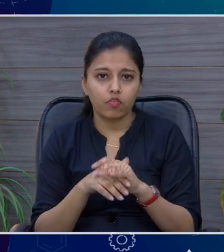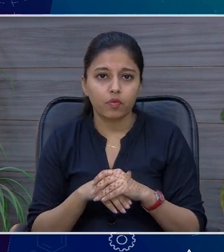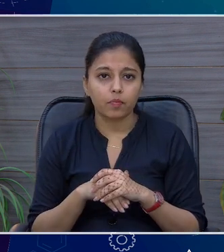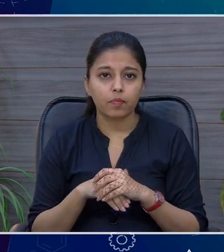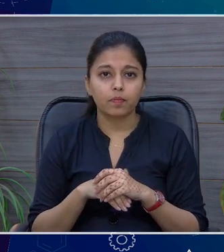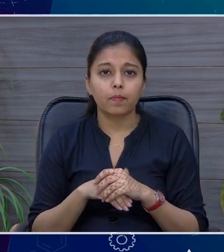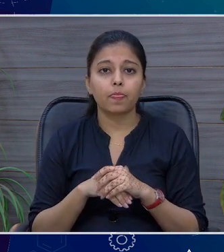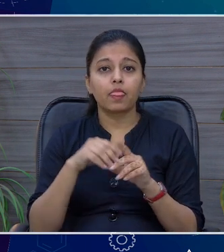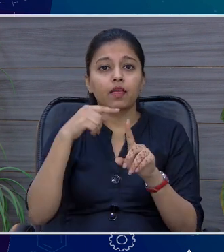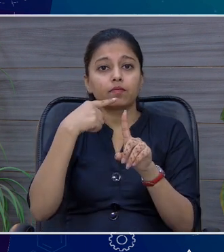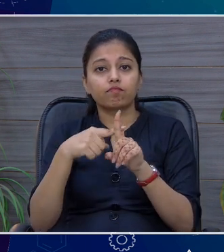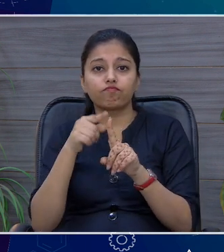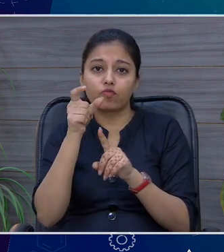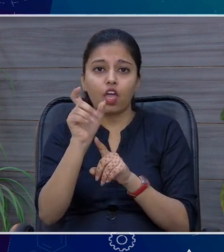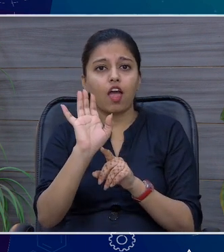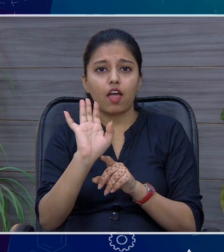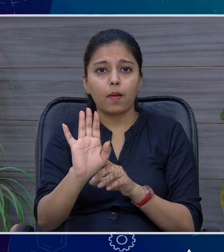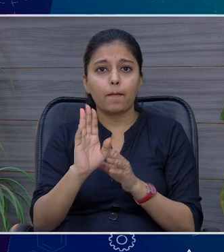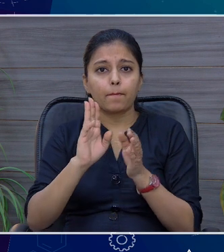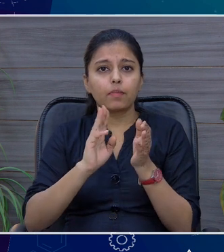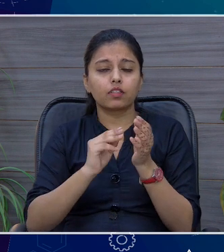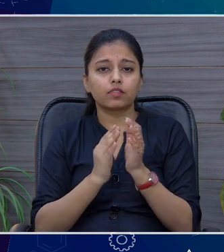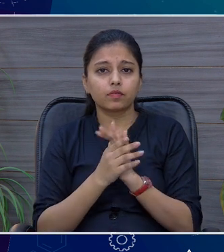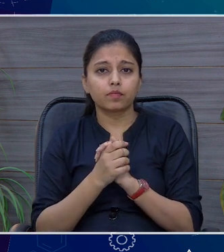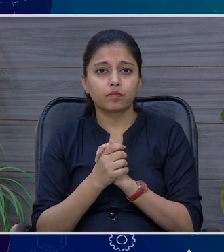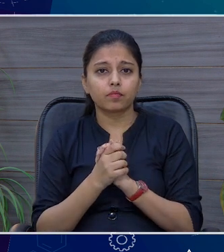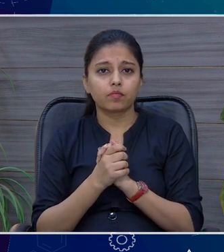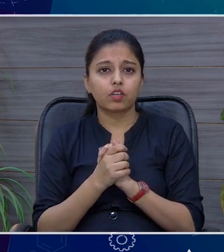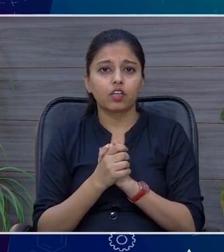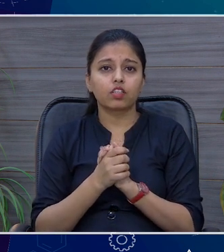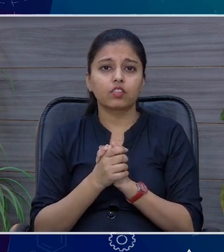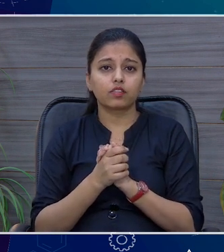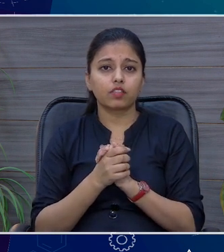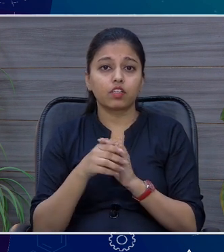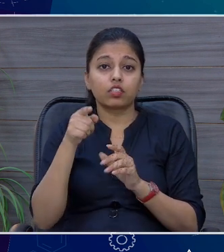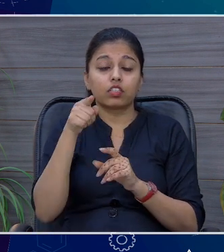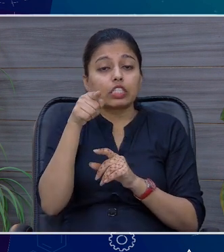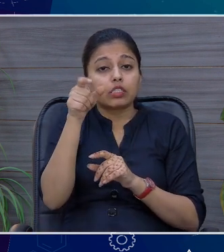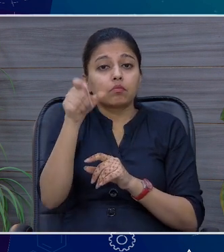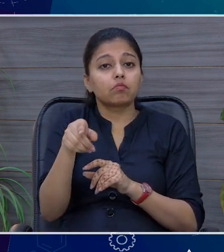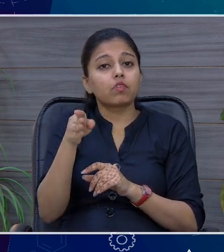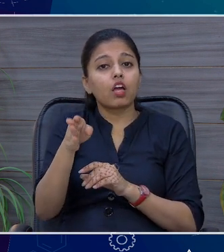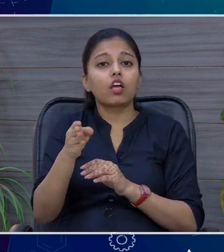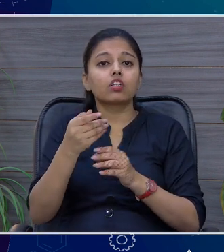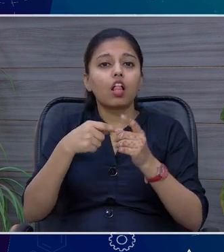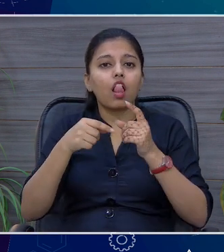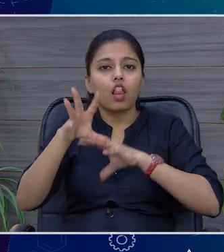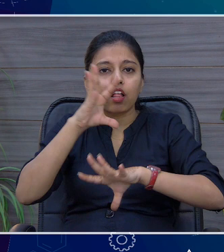स्बस्टिके हैं